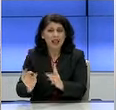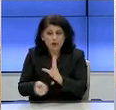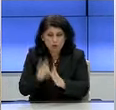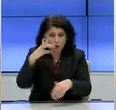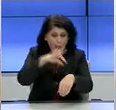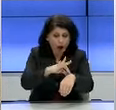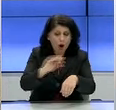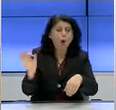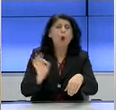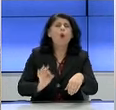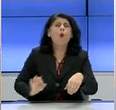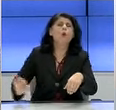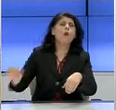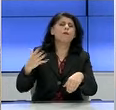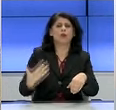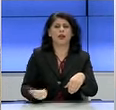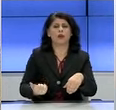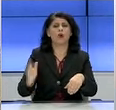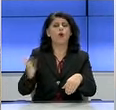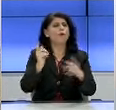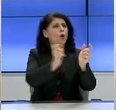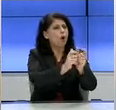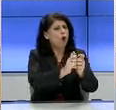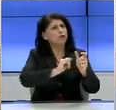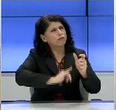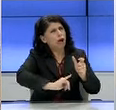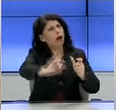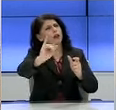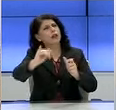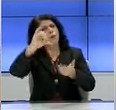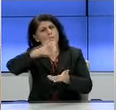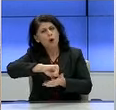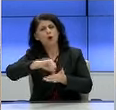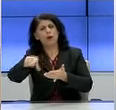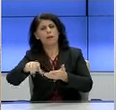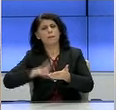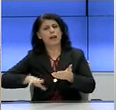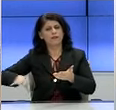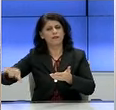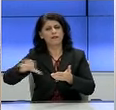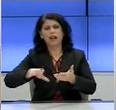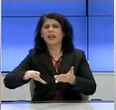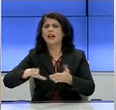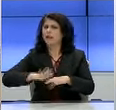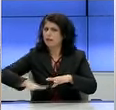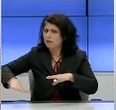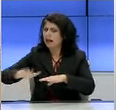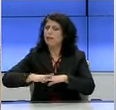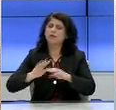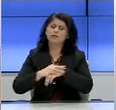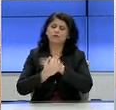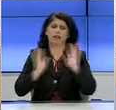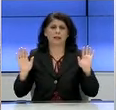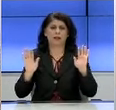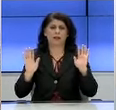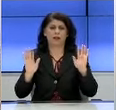αιστεία, όπου και αν βρίσκεται, σε όποιο χωριό, σε όποια πόλη, σε όποια περιφερειακή ενότητα, σε όποια περιφέρεια. Στις